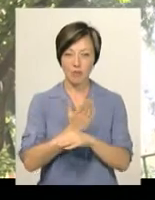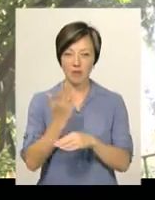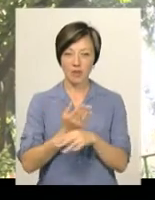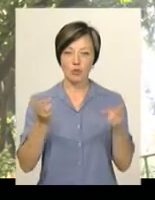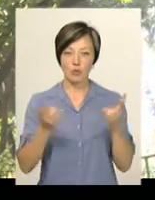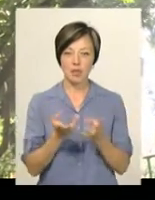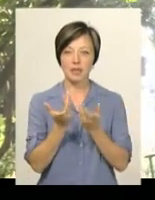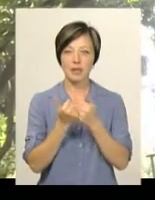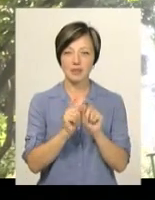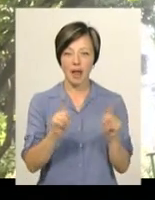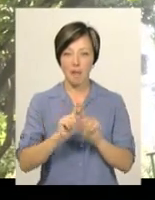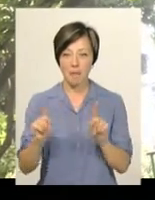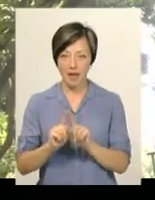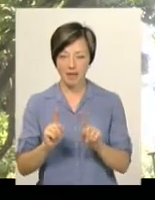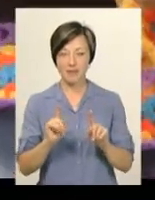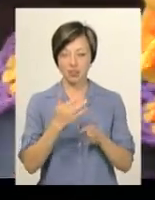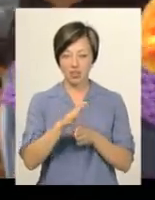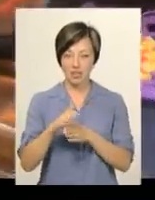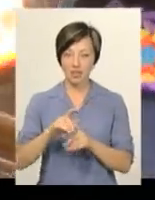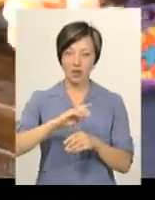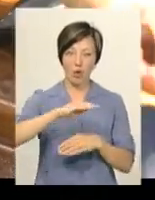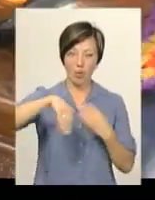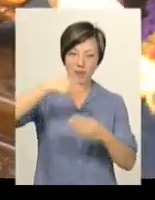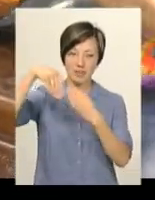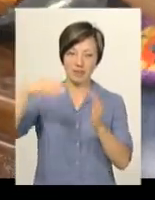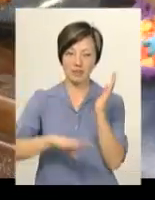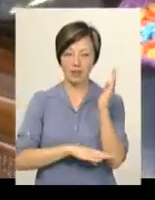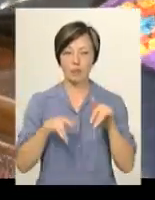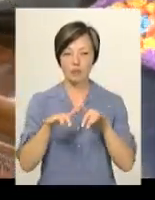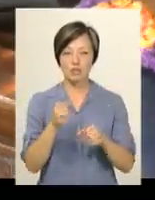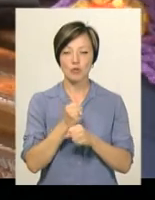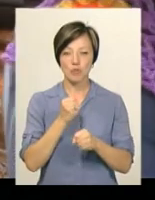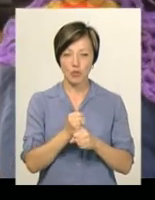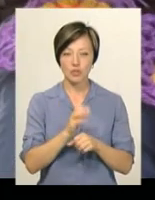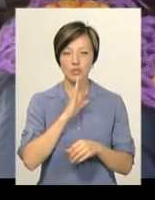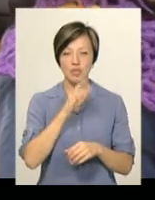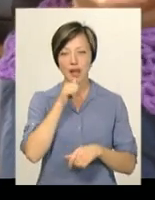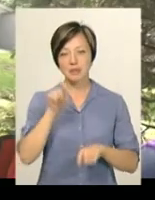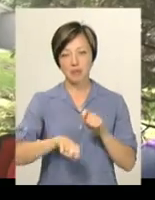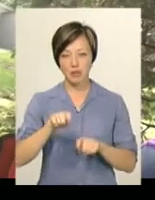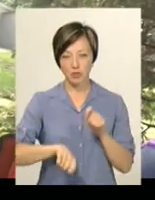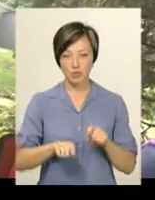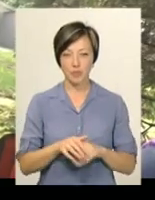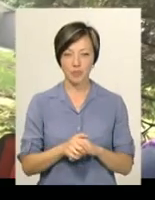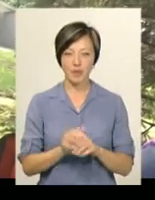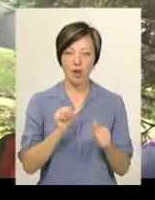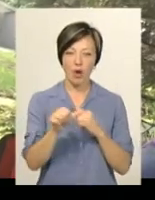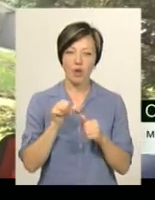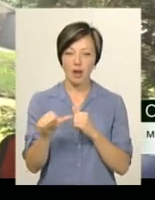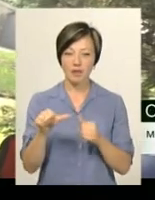необхідну кількість елементів. І ще 2-3 дні, щоб обв'язати дерево. У процесі роботи майстриня експериментує. З окремих